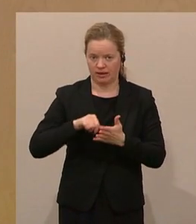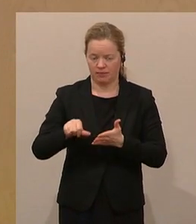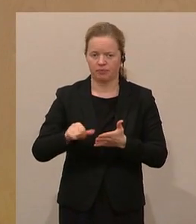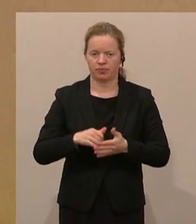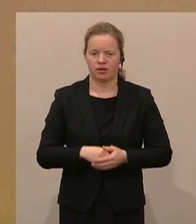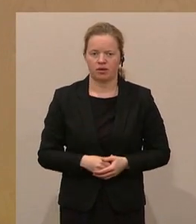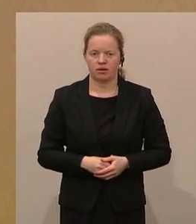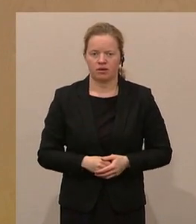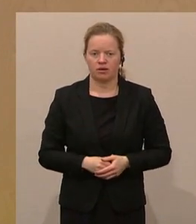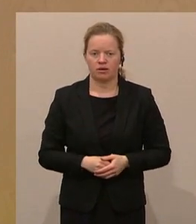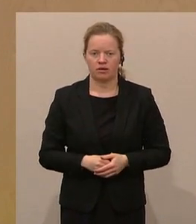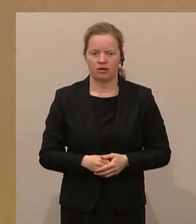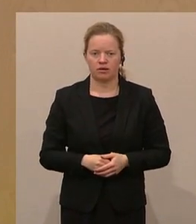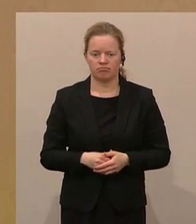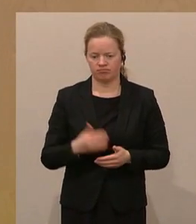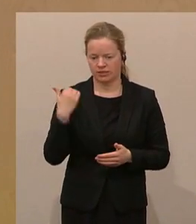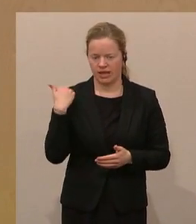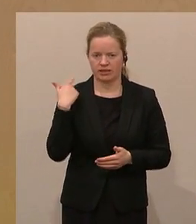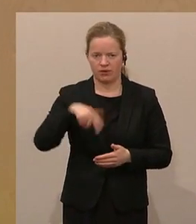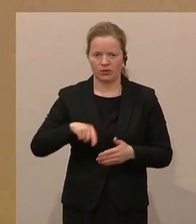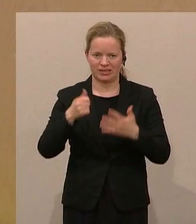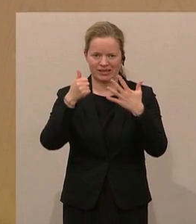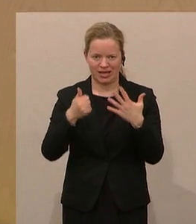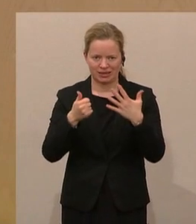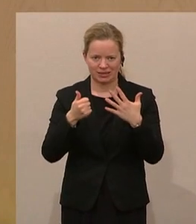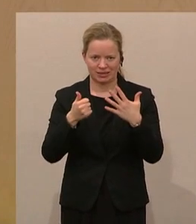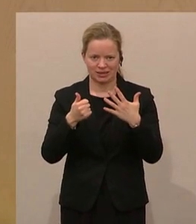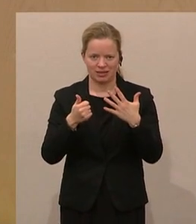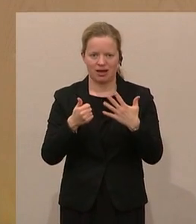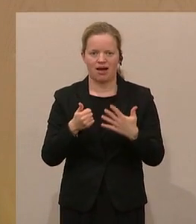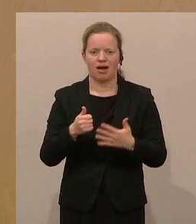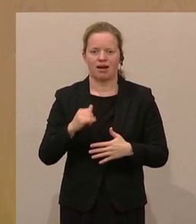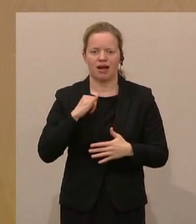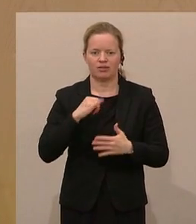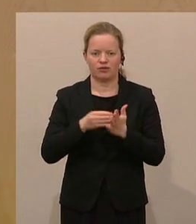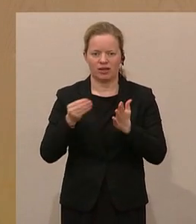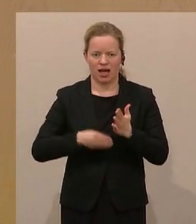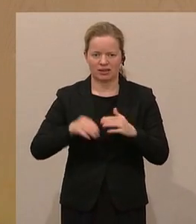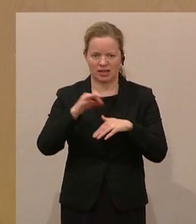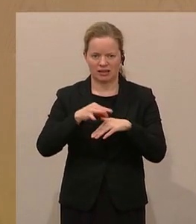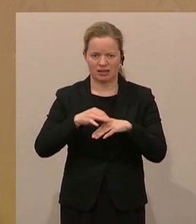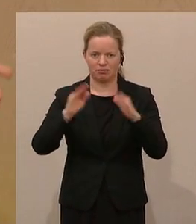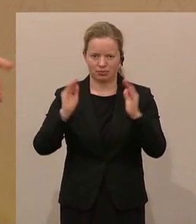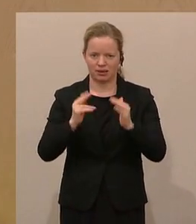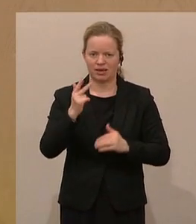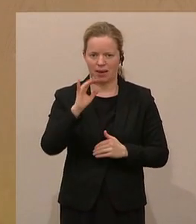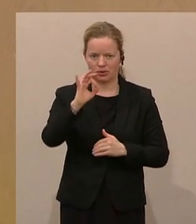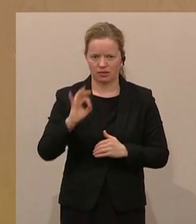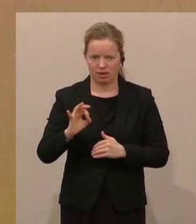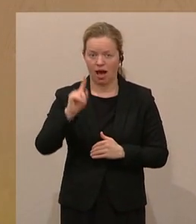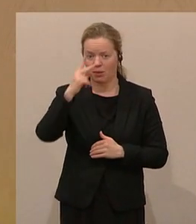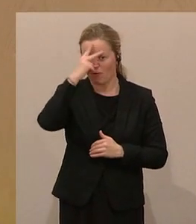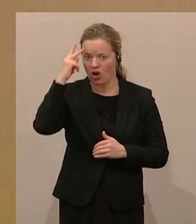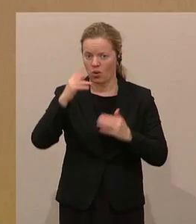Und wenn man sich das anschaut, dann hat seit 2006 die Zahl der Kassenvertragsärzte um drei Prozent abgenommen. Die Bevölkerung ist natürlich